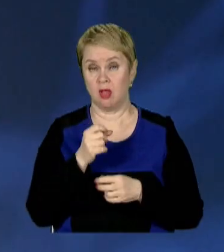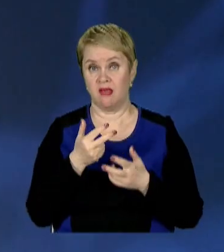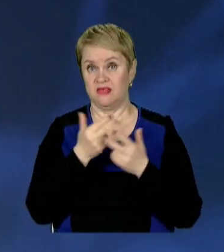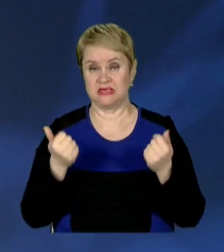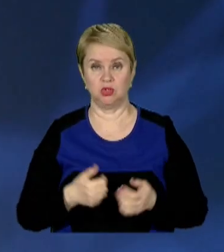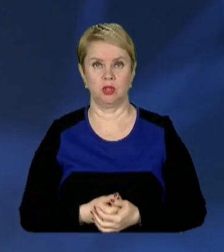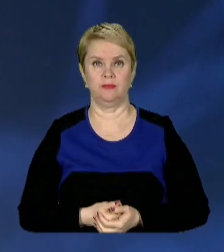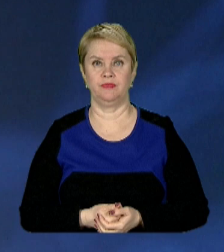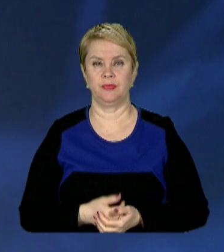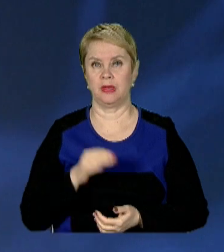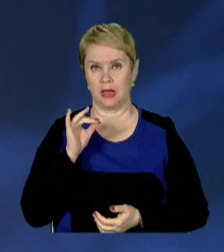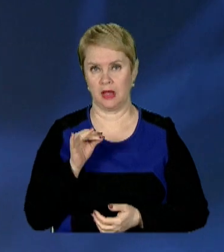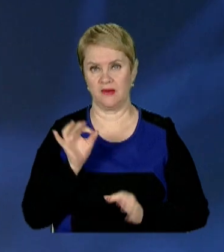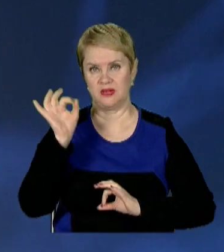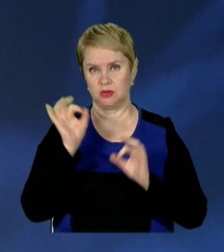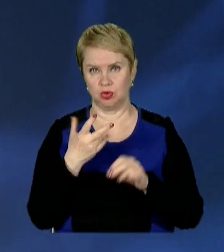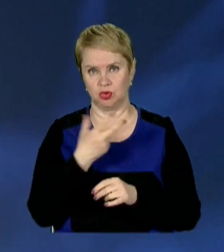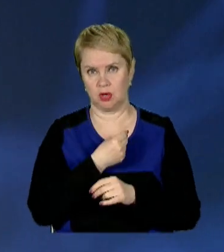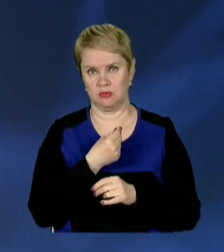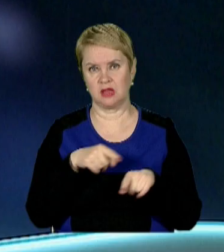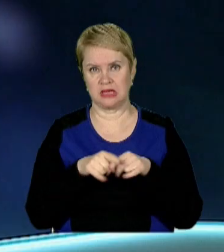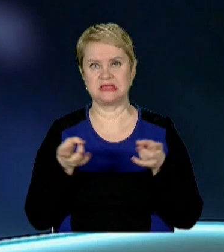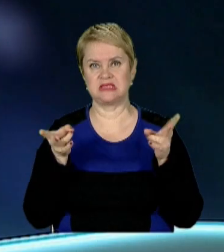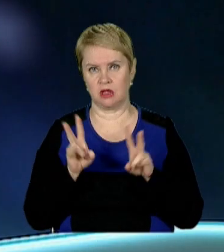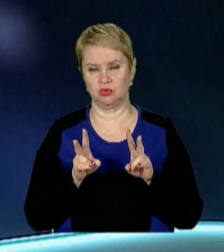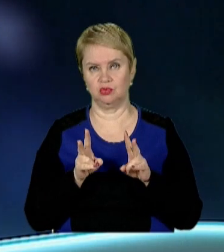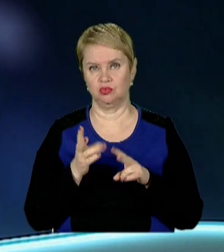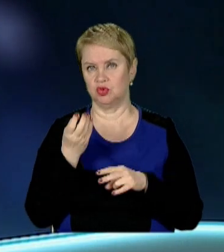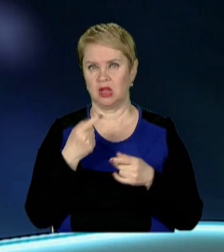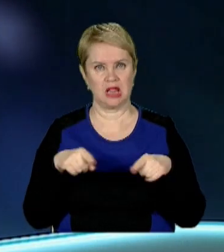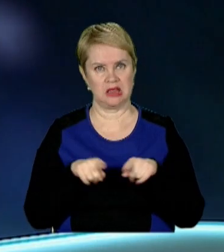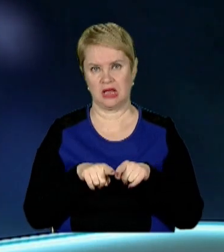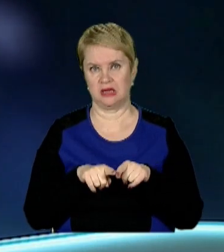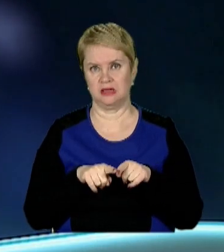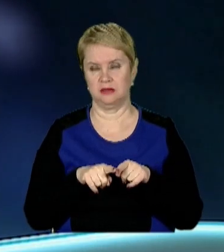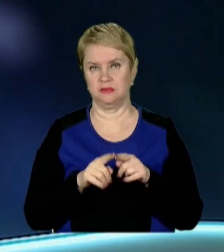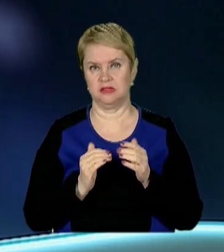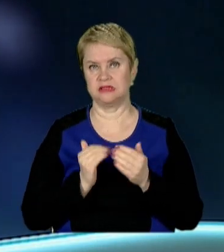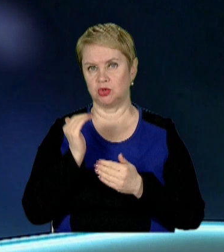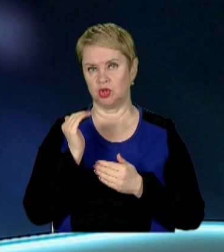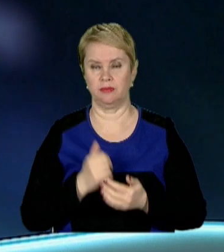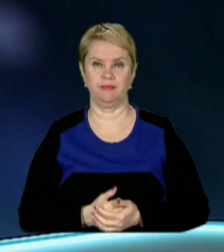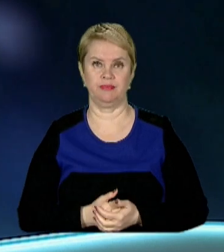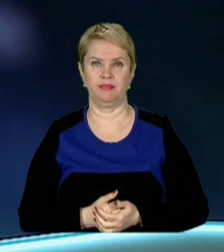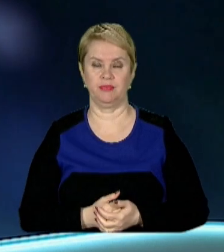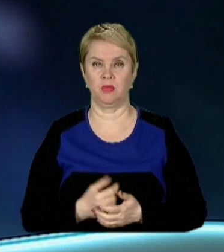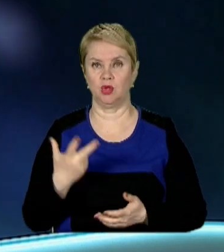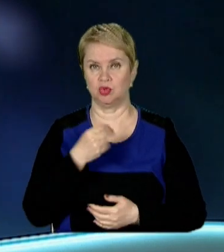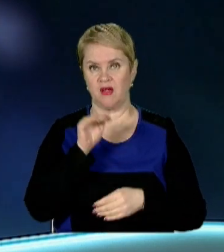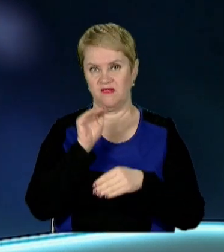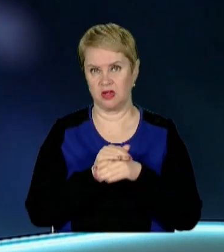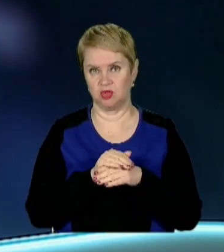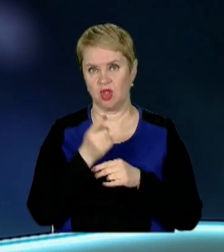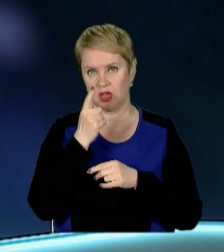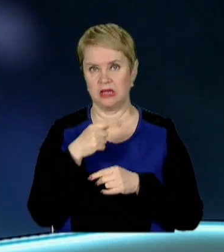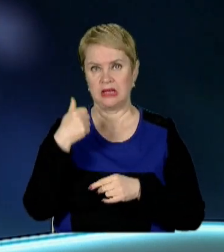визначено. І відсоток щеплених все-таки залишається ще не таким значним. І щеплення фактично